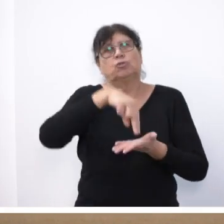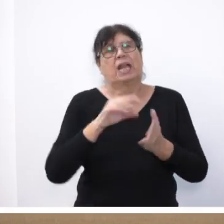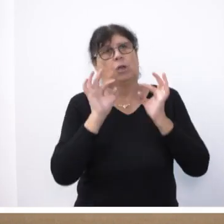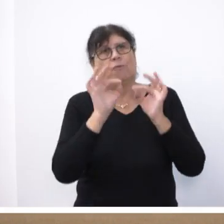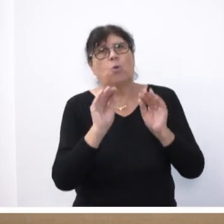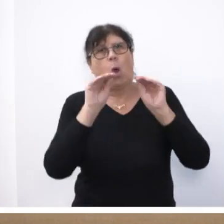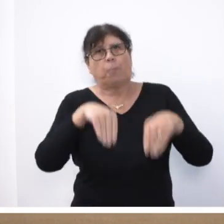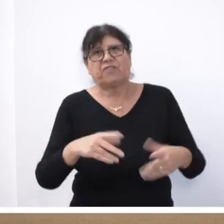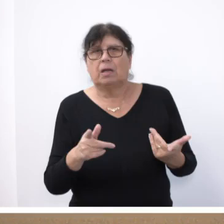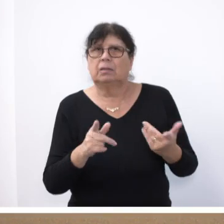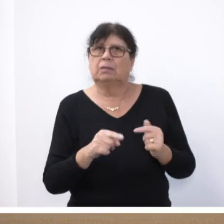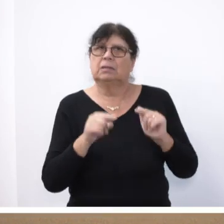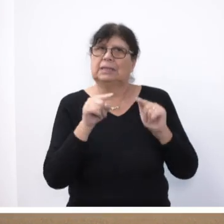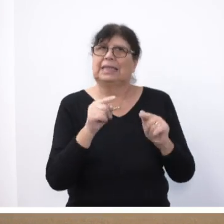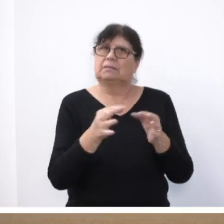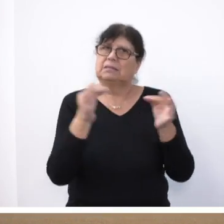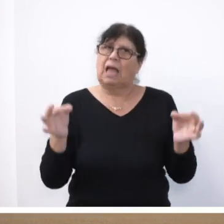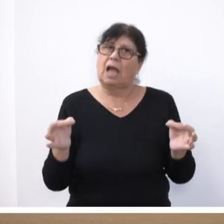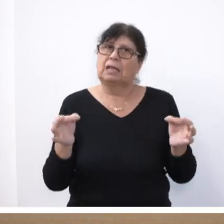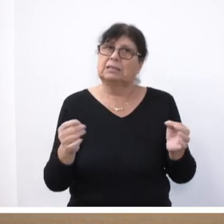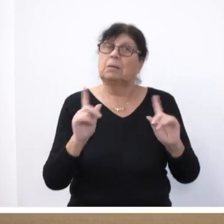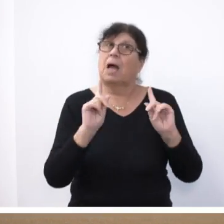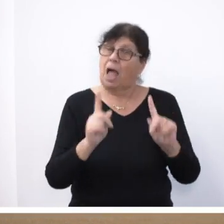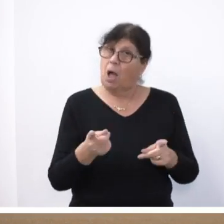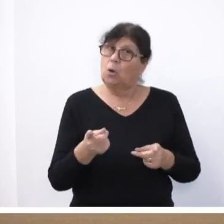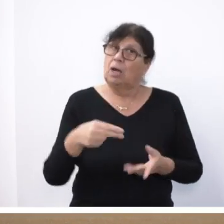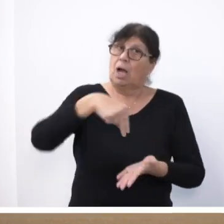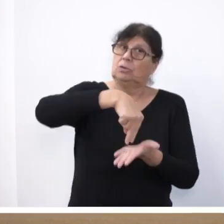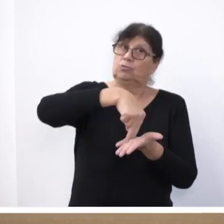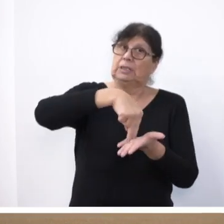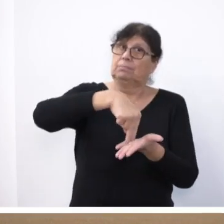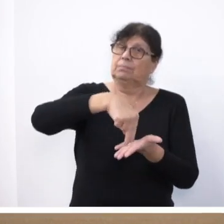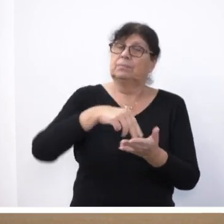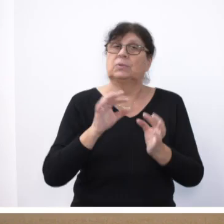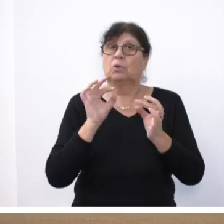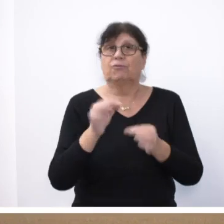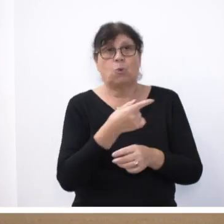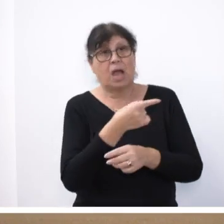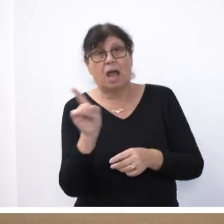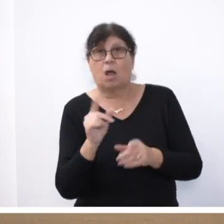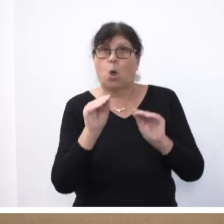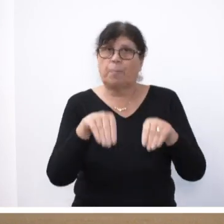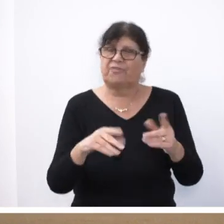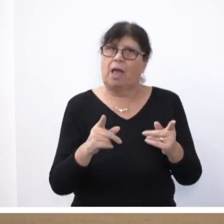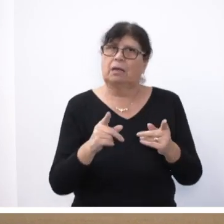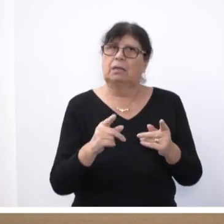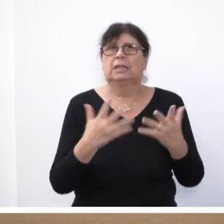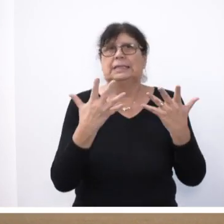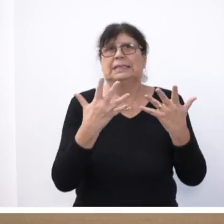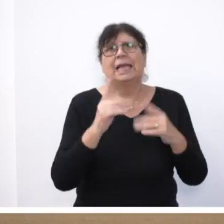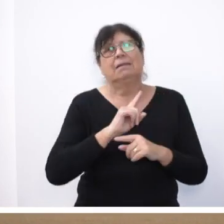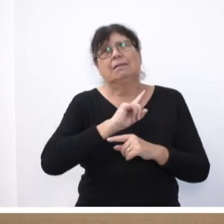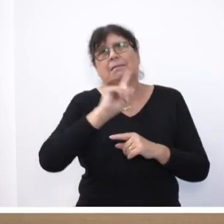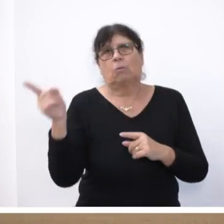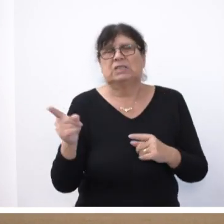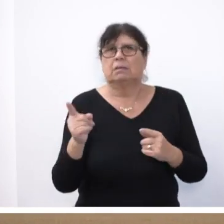Opfer dieses Tages. Ich habe mich aber auch gestellt für alle die Opfer, die Zehntausende,